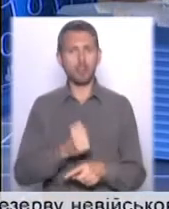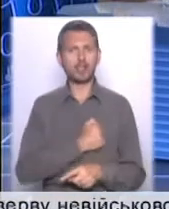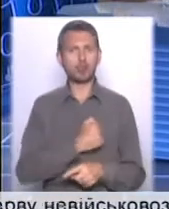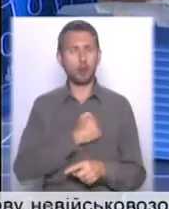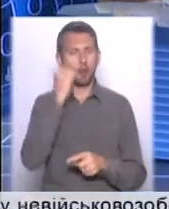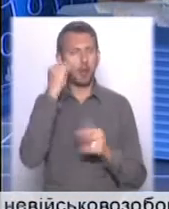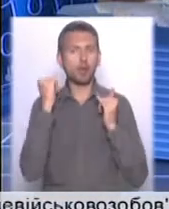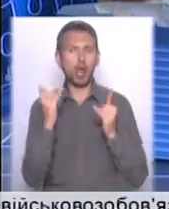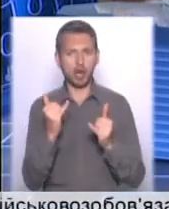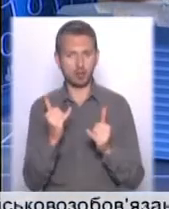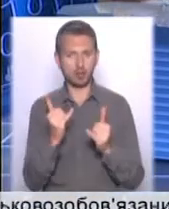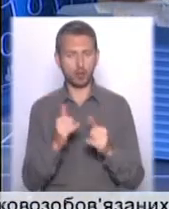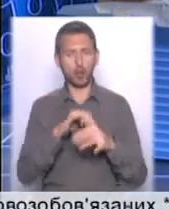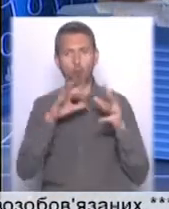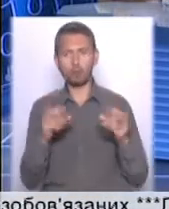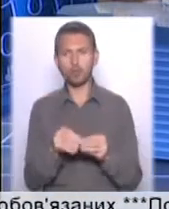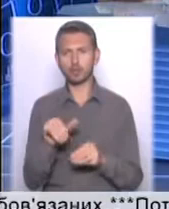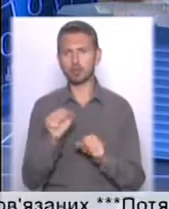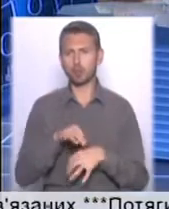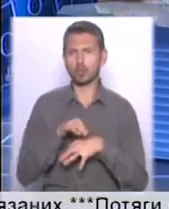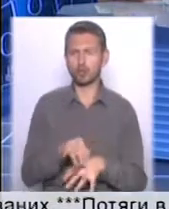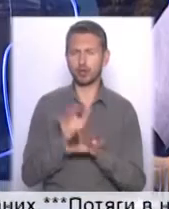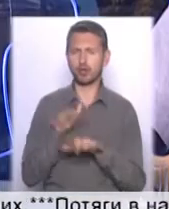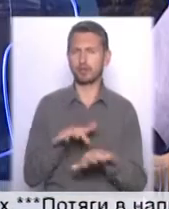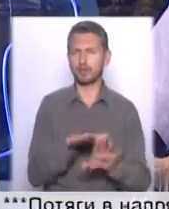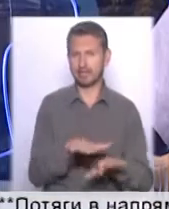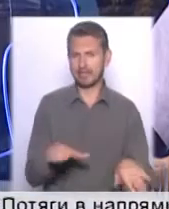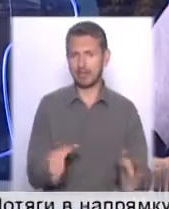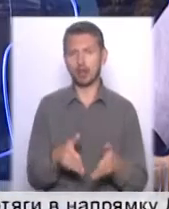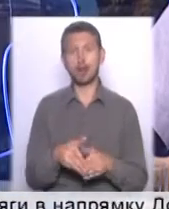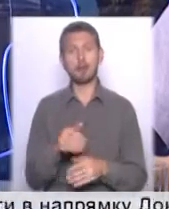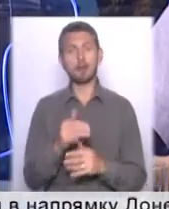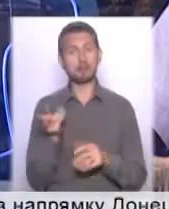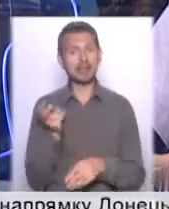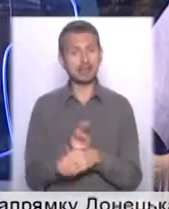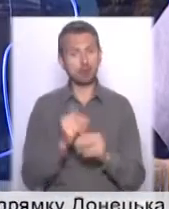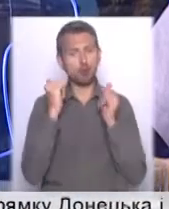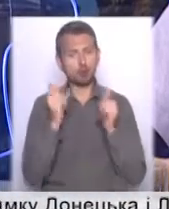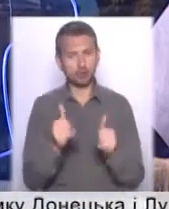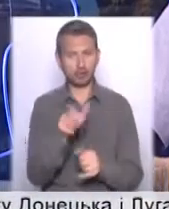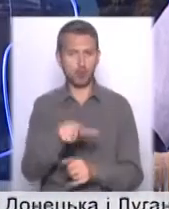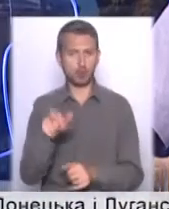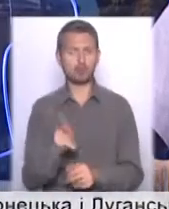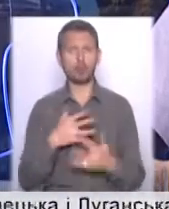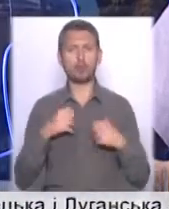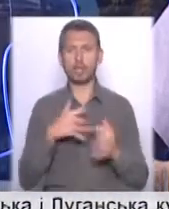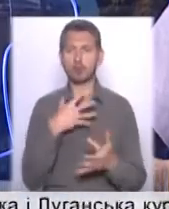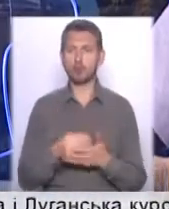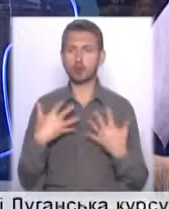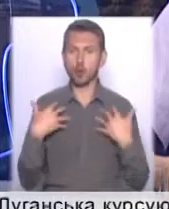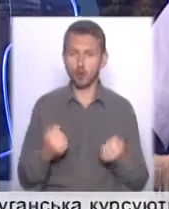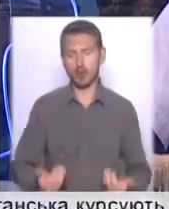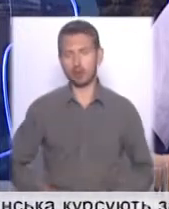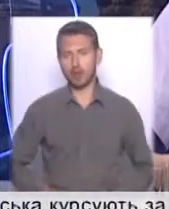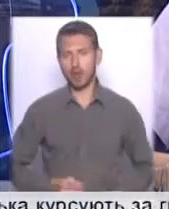комплекс, куди б могли б водити екскурсії дітей, куди б ми могли прийти і поклонитися цим людям, які віддали своє здоров'я, своє життя часто,